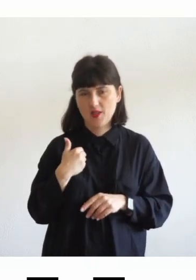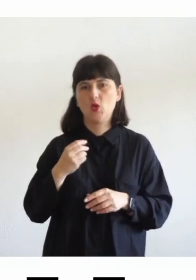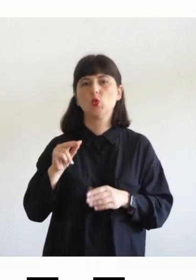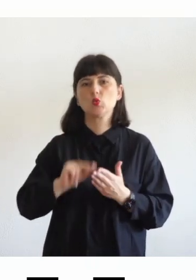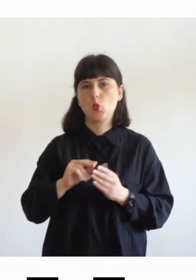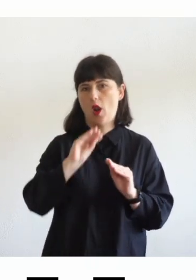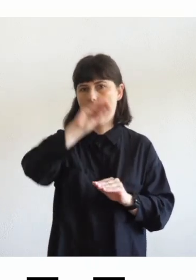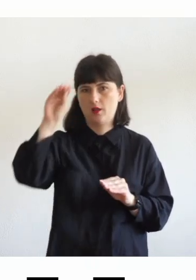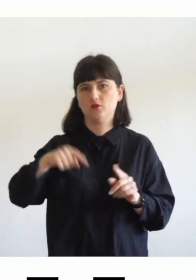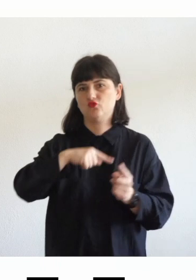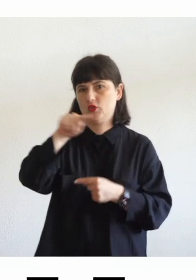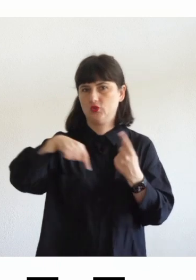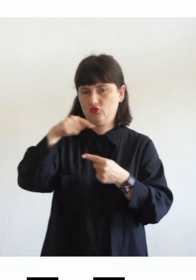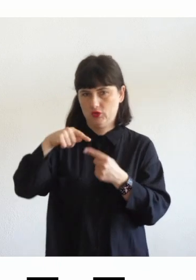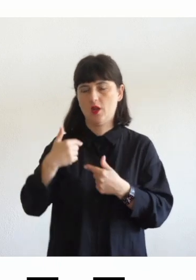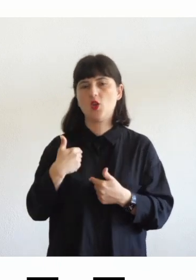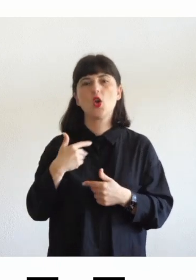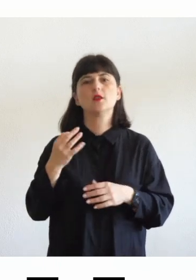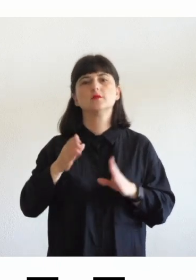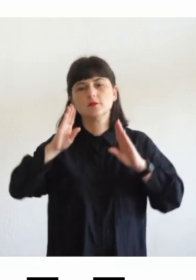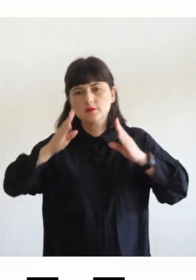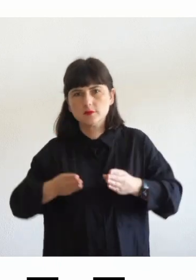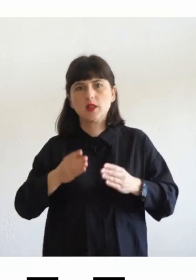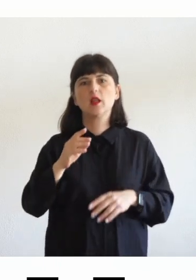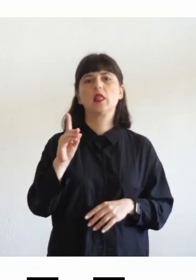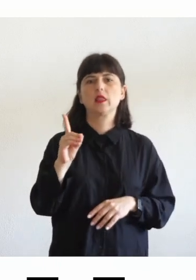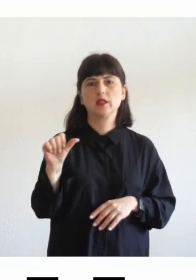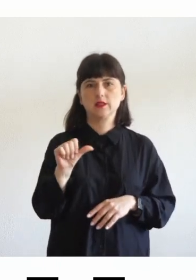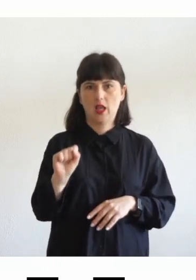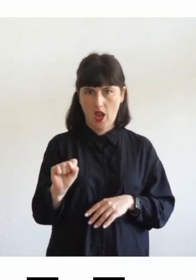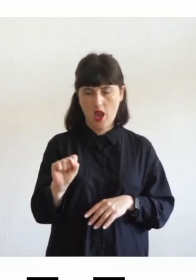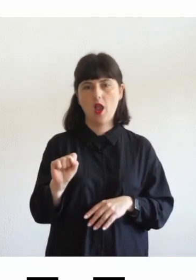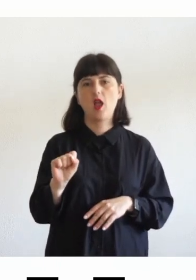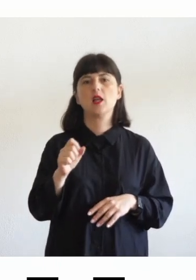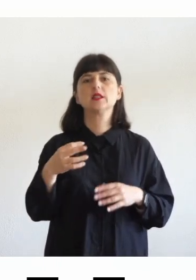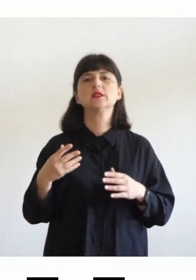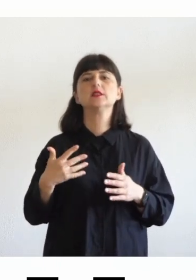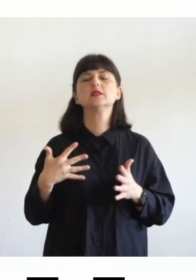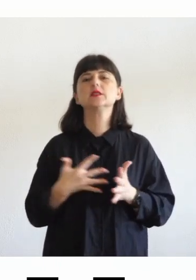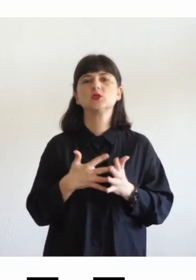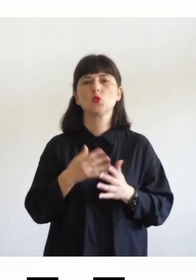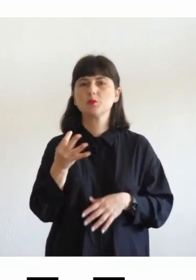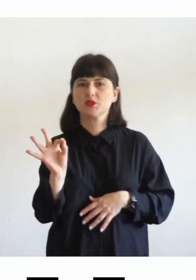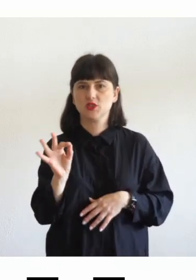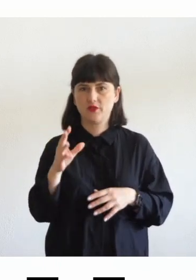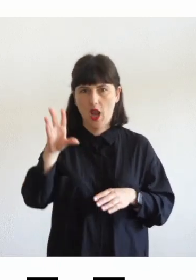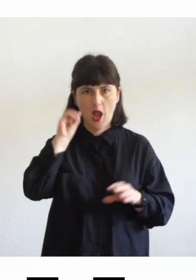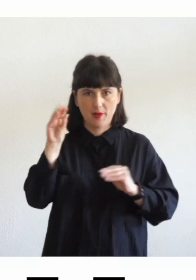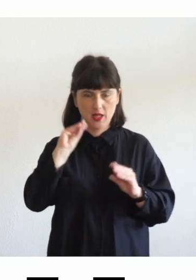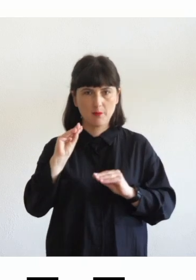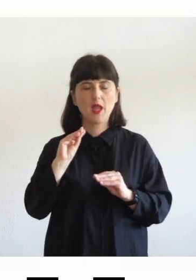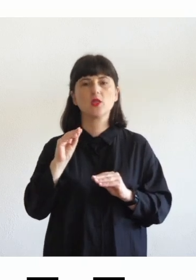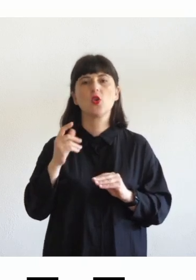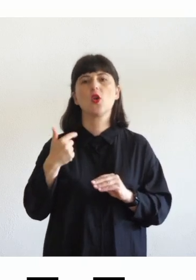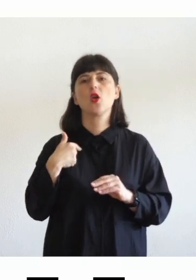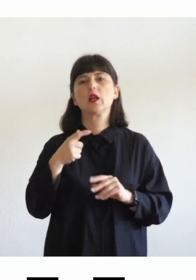di disturbi specifici di apprendimento perché faccio parte dell'associazione italiana l'islessia e mi occupo di inclusione in